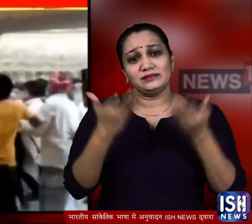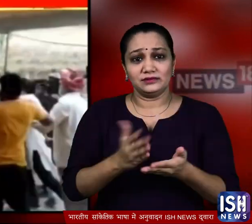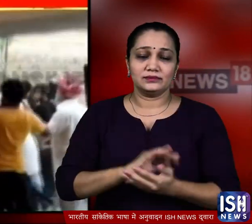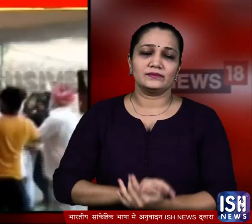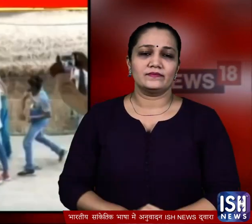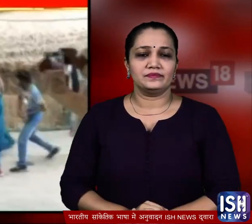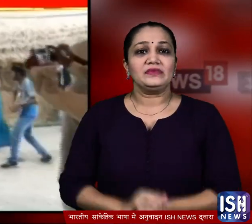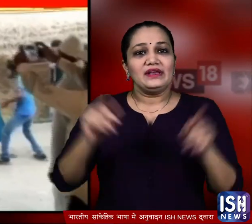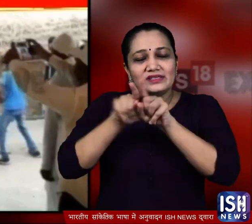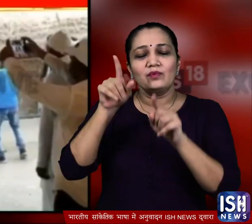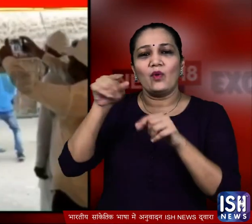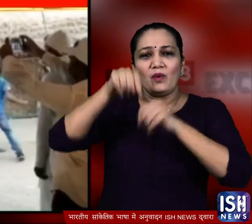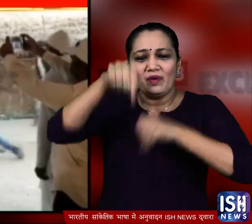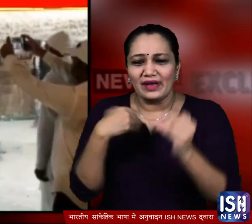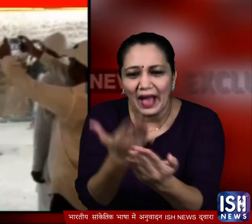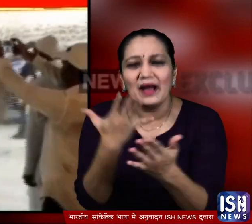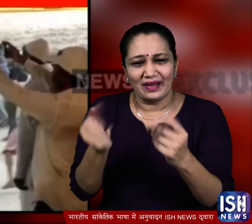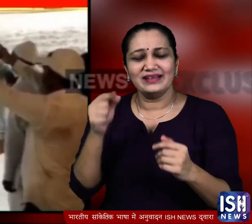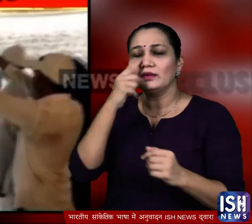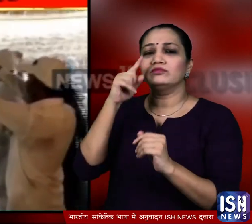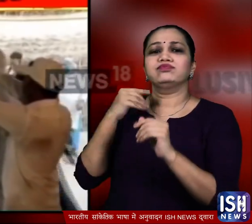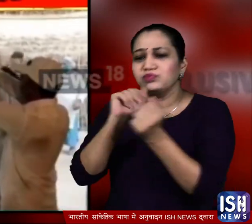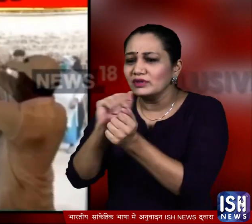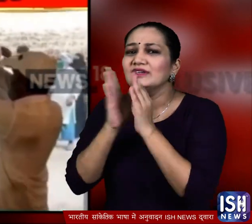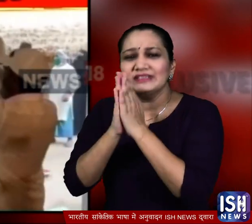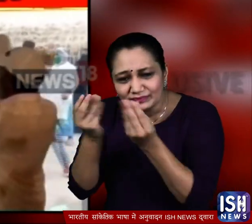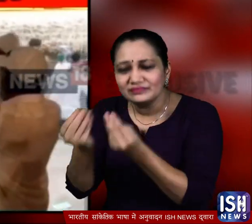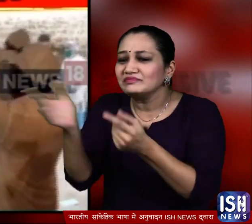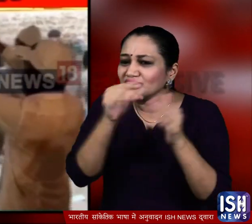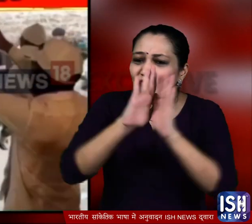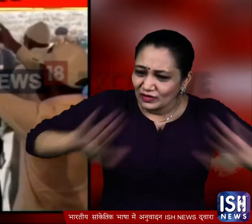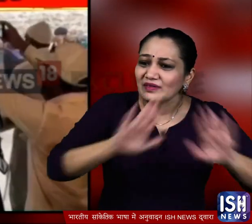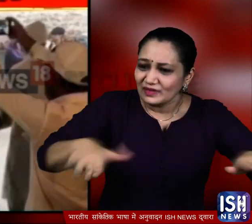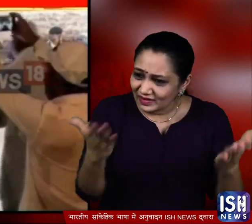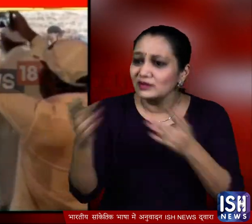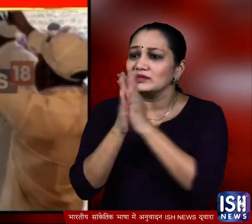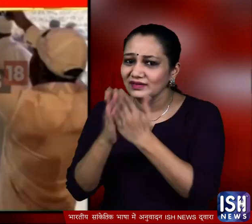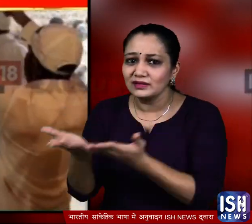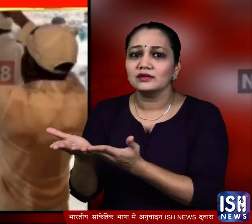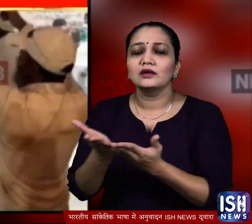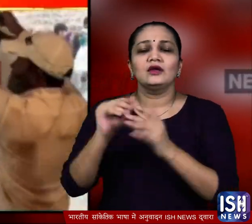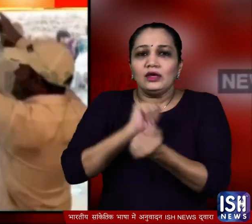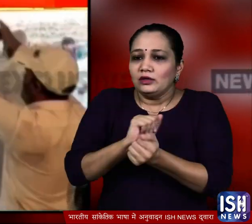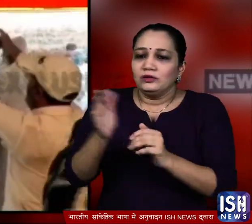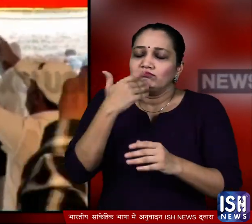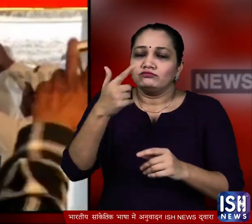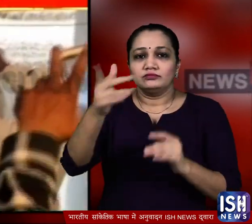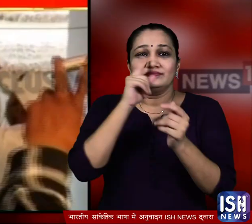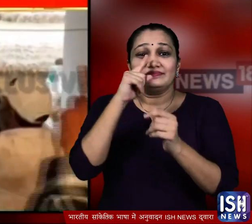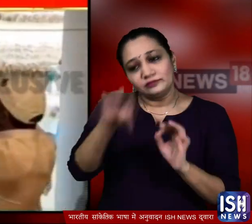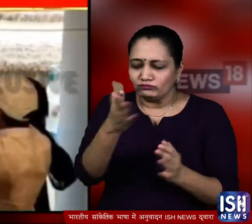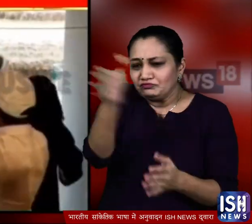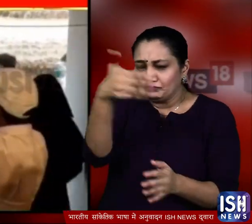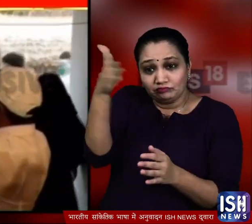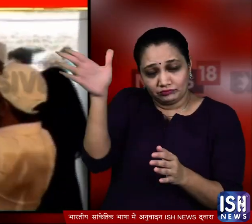से गुत्थम गुत्था नजर आए इस बीच वहां पर वोटिंग के लिए पहुँची एक महिला पुलिस वाले से लड़ाई को शांत करवाने के अपील करती दिखी मगर पुलिस वाले ने उल्टा